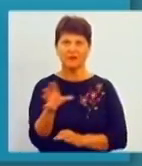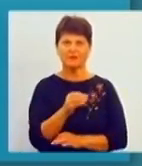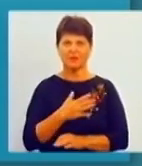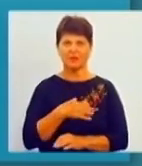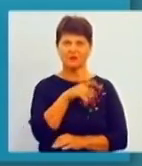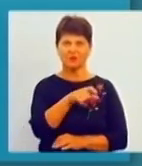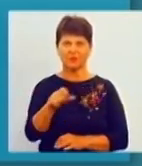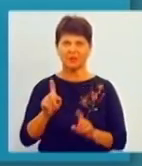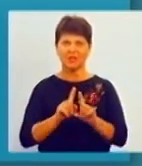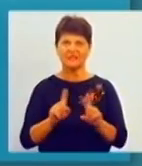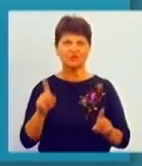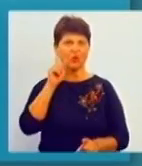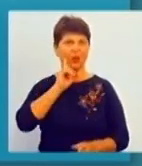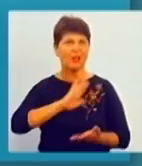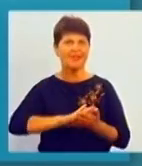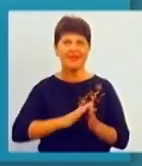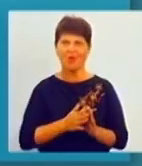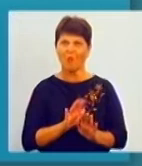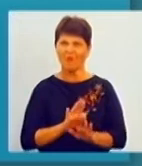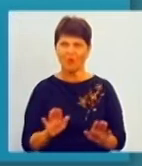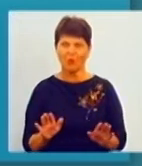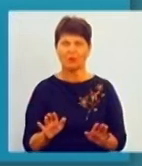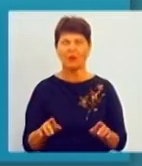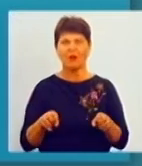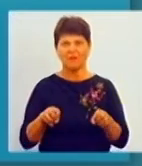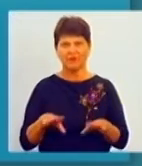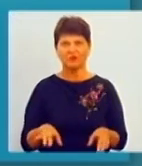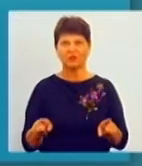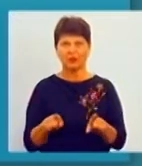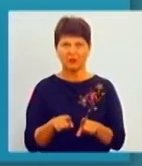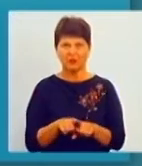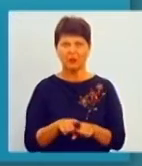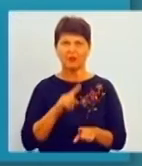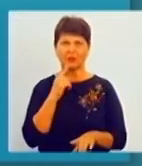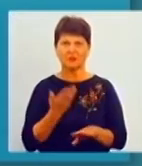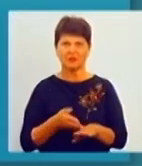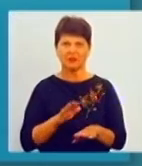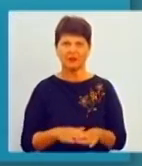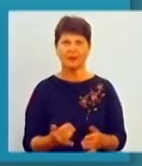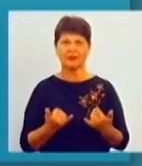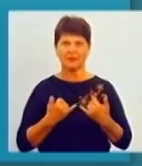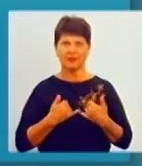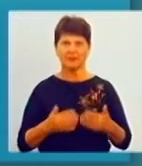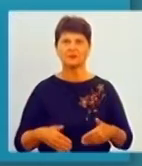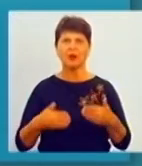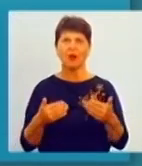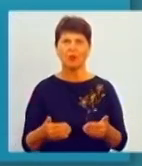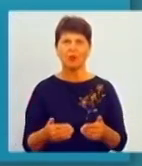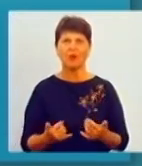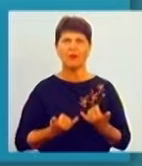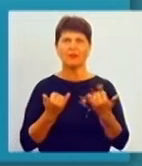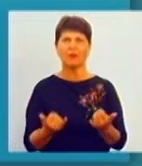ну, звичайно, некомфортно, тому ми вирішили піти на такий досить складний для нас крок для того, щоб